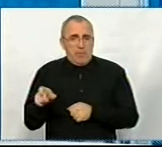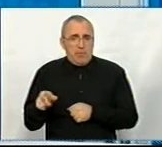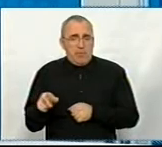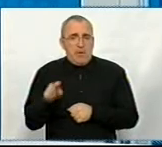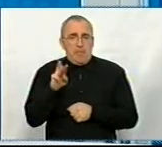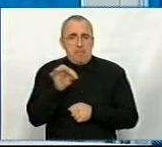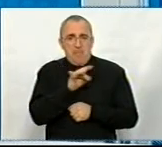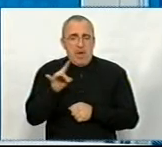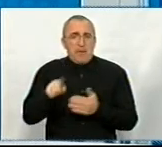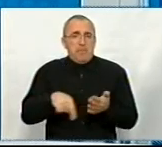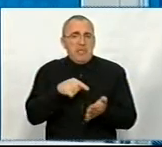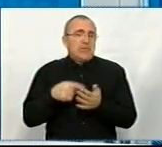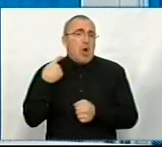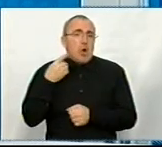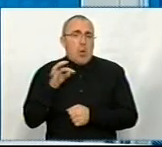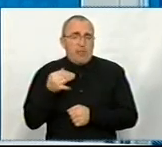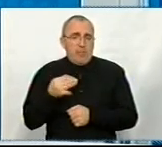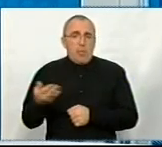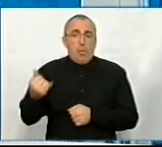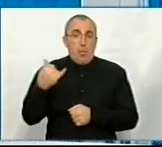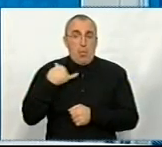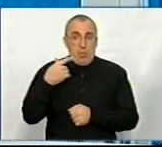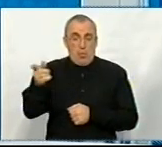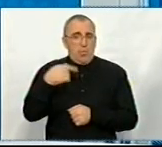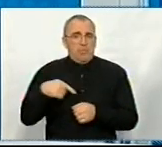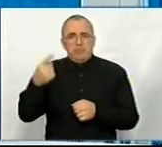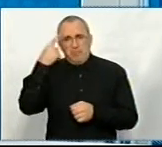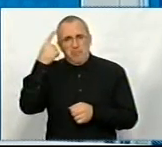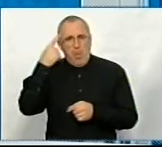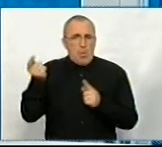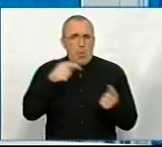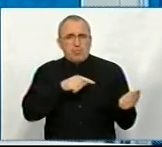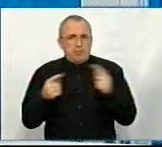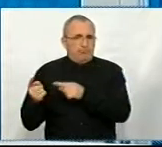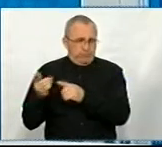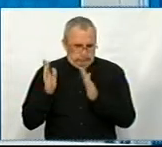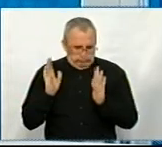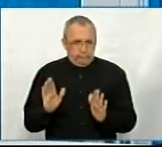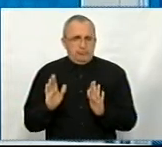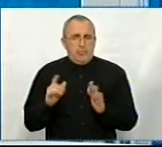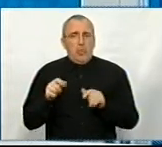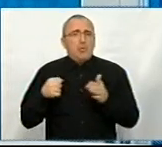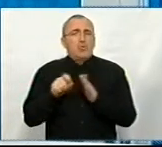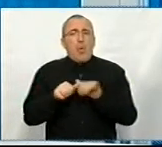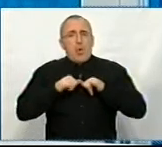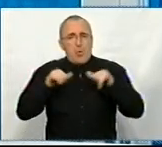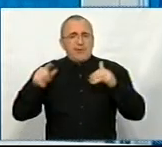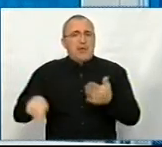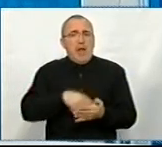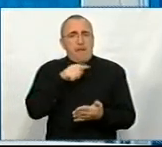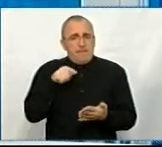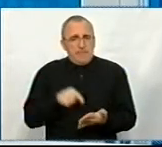мера міста Кропивницького. У нас з ним є повне порозуміння щодо розвитку міста